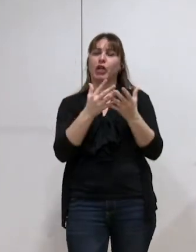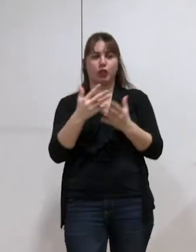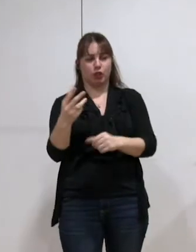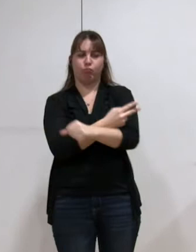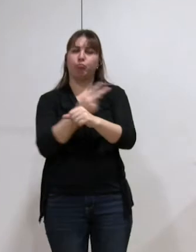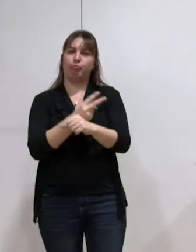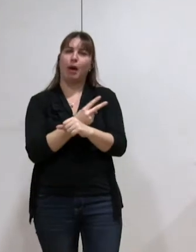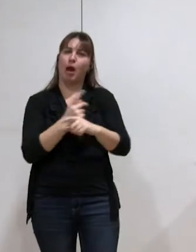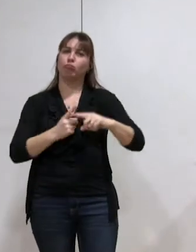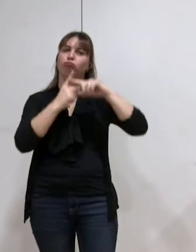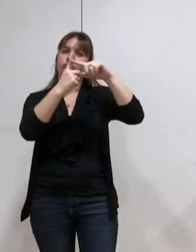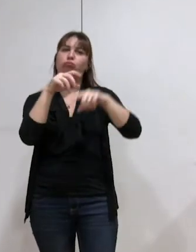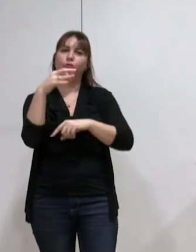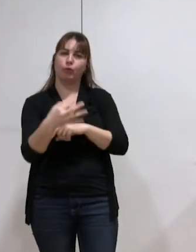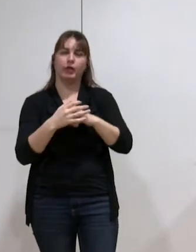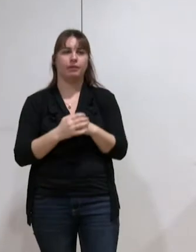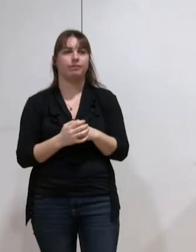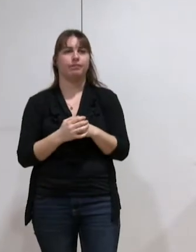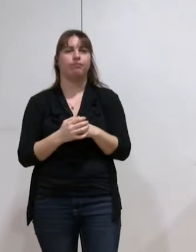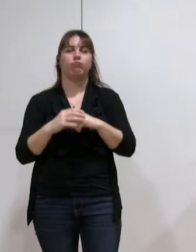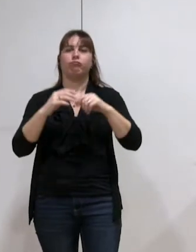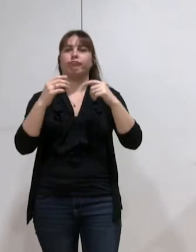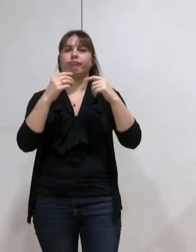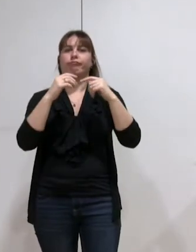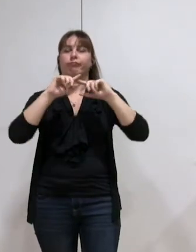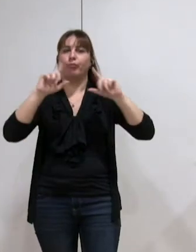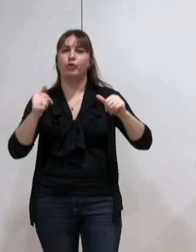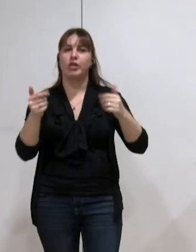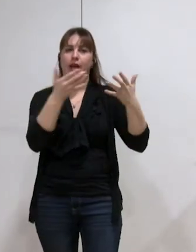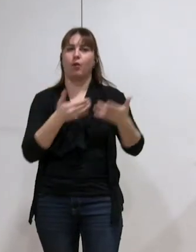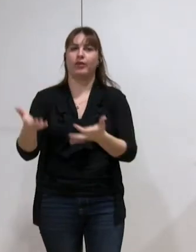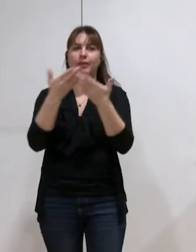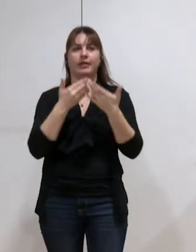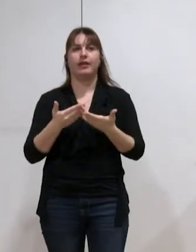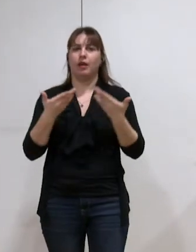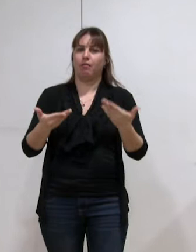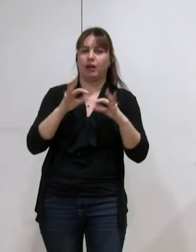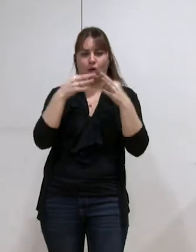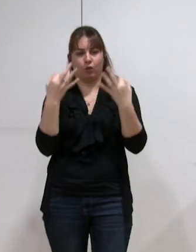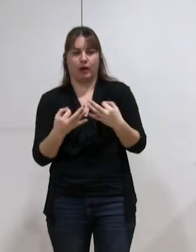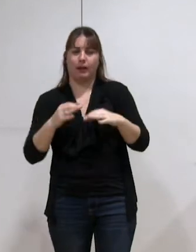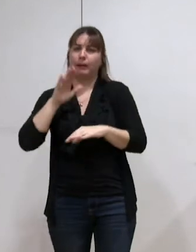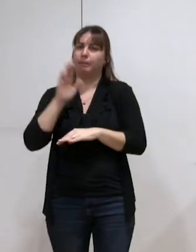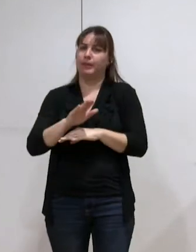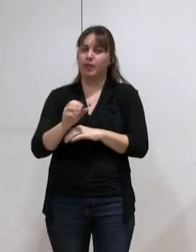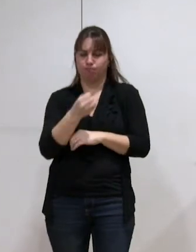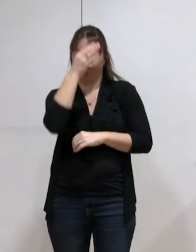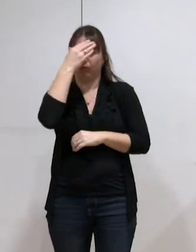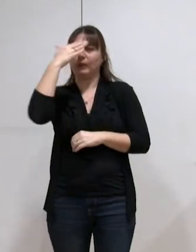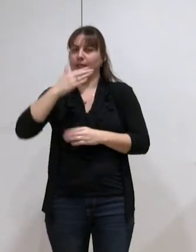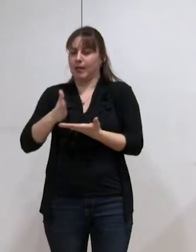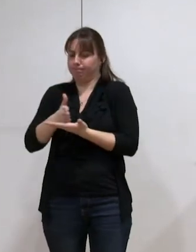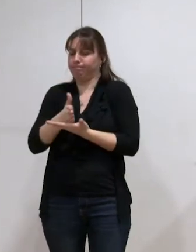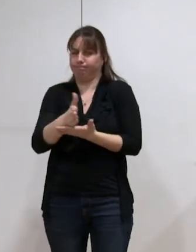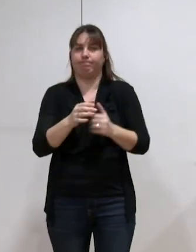et la réalité, c'est que nos comptabilités modernes permettent effectivement de savoir où l'on s'en trouve. Néanmoins, dans ce rapport, enfin